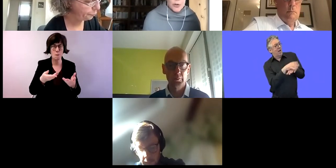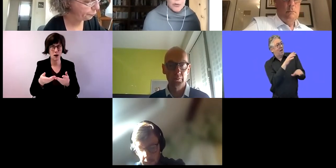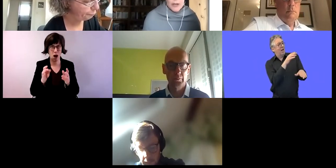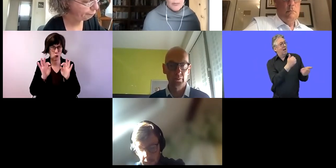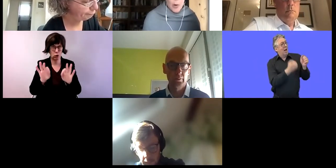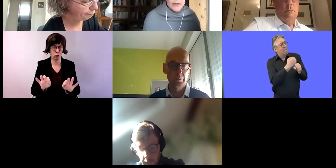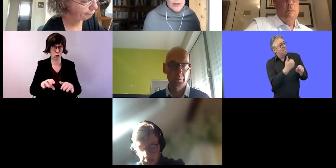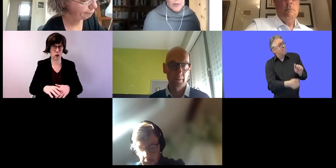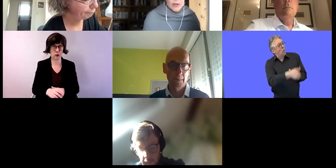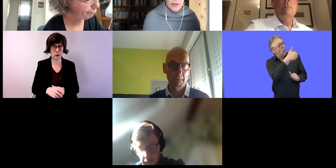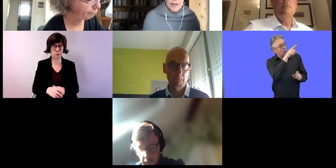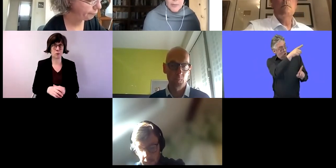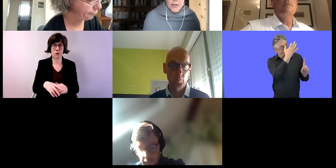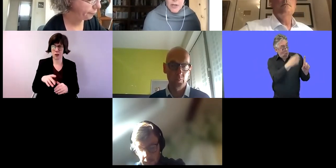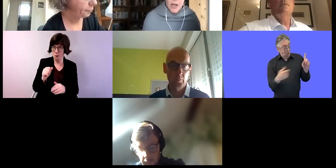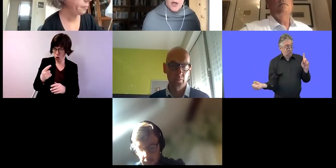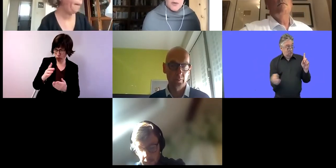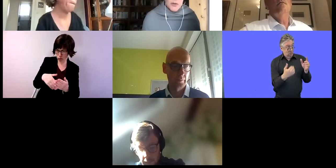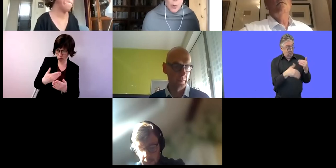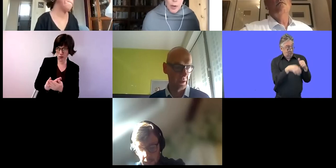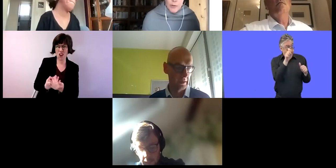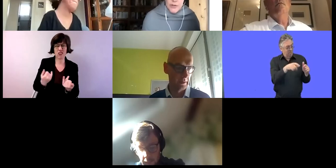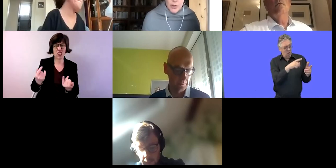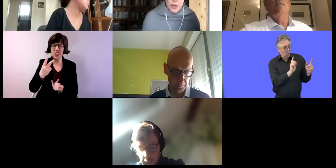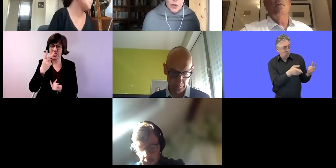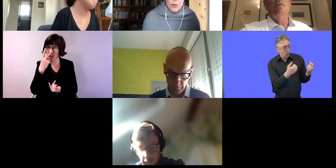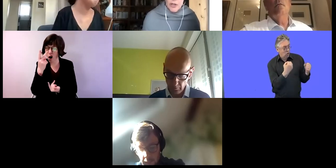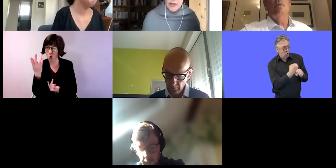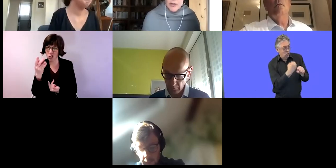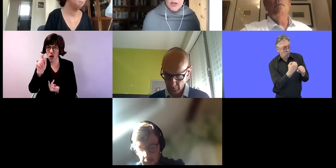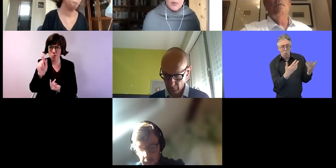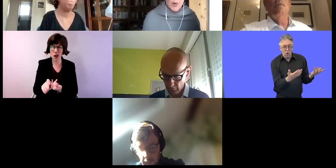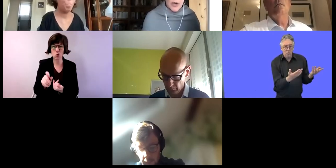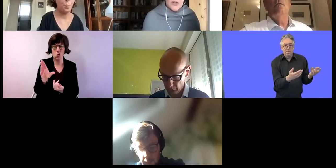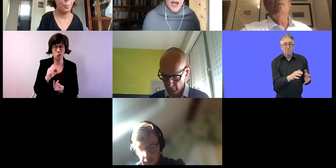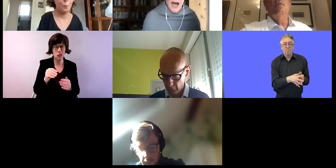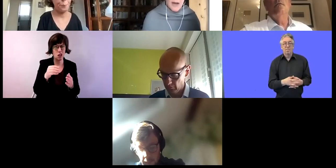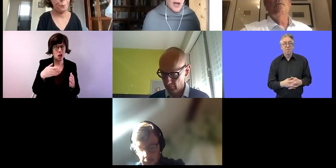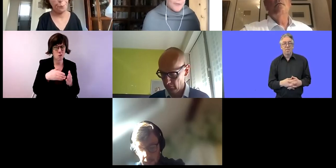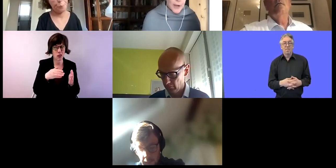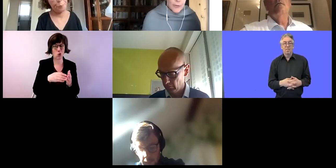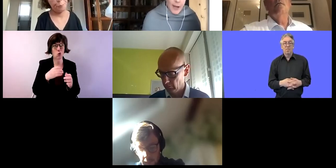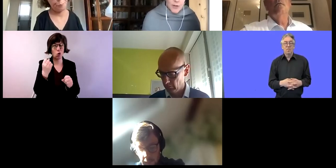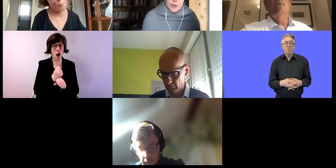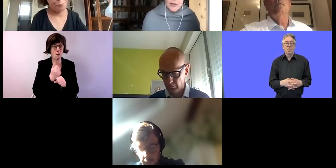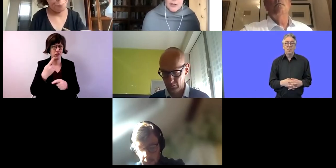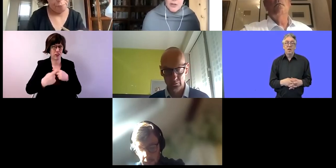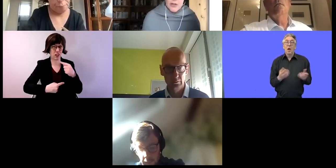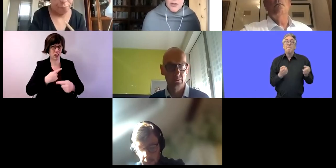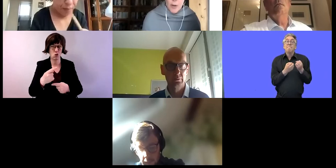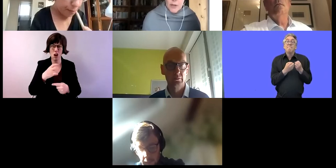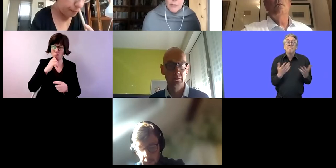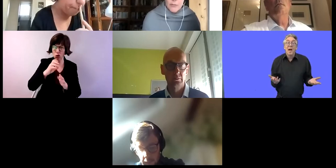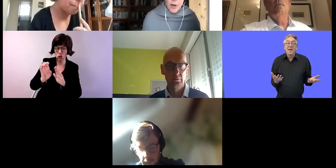aus der hervorgeht, wie man das macht, wenn jemand mit einer Behinderung beschäftigt ist oder beschäftigt werden